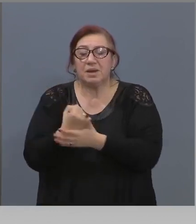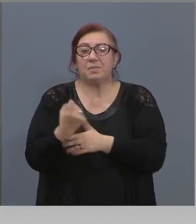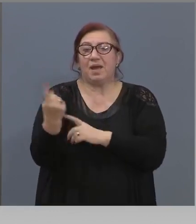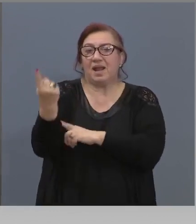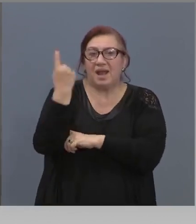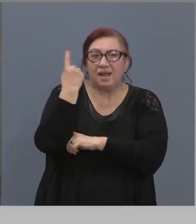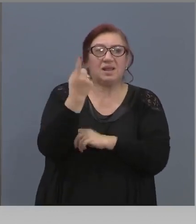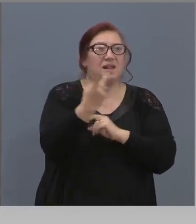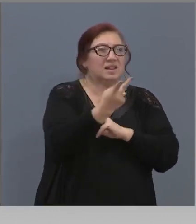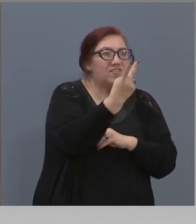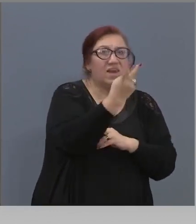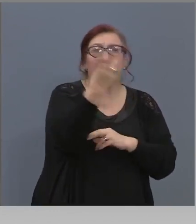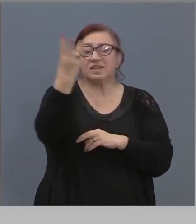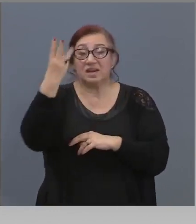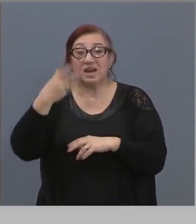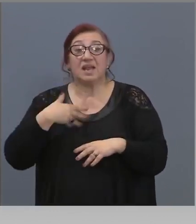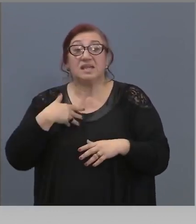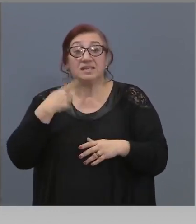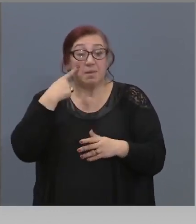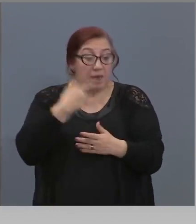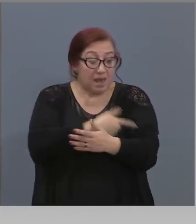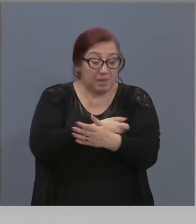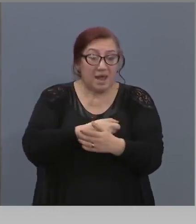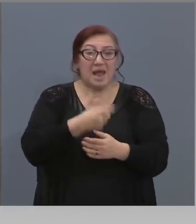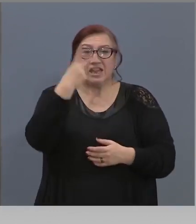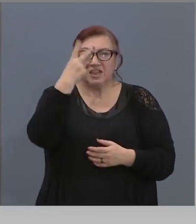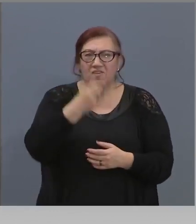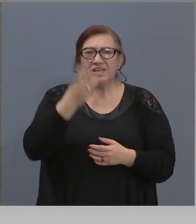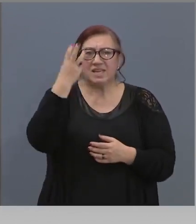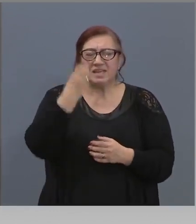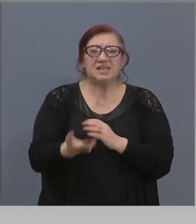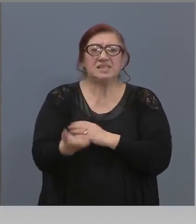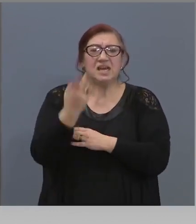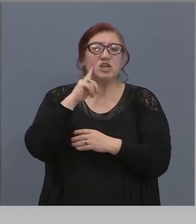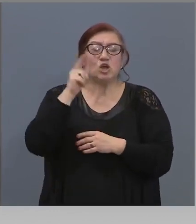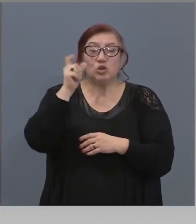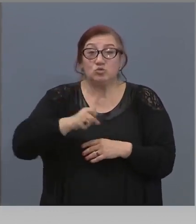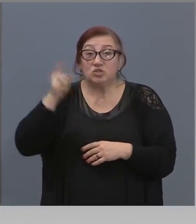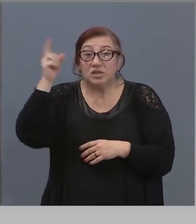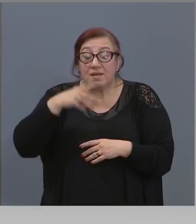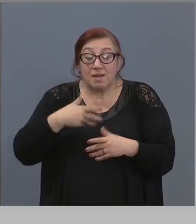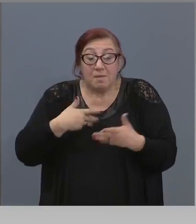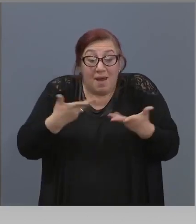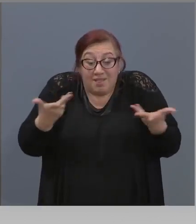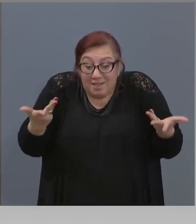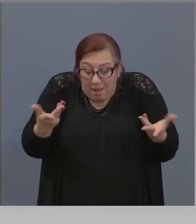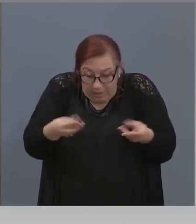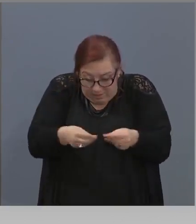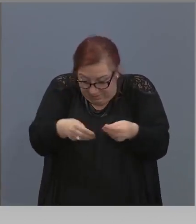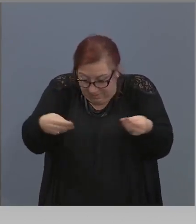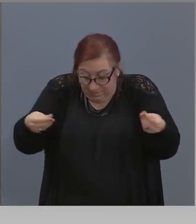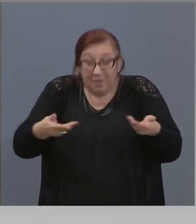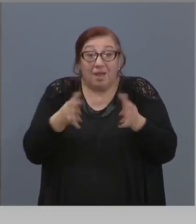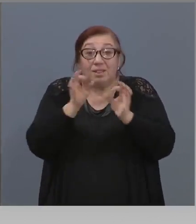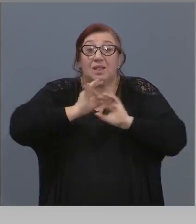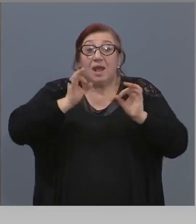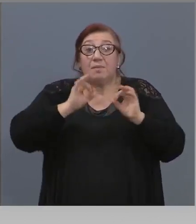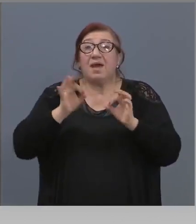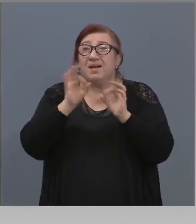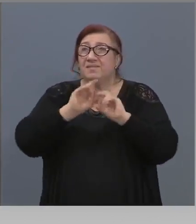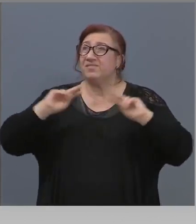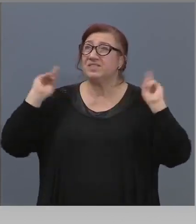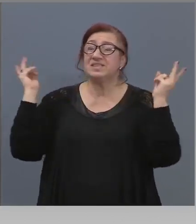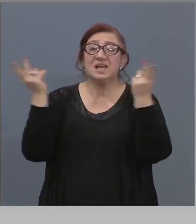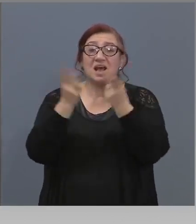Ние искаме да тестуваме по 20, по 30 хиляди души на ден. Физически ги няма. Никъде в света ги няма.